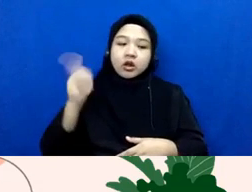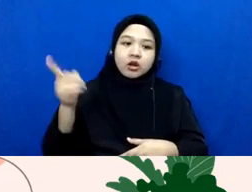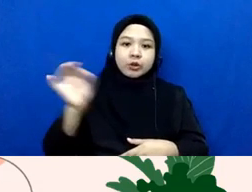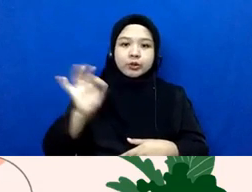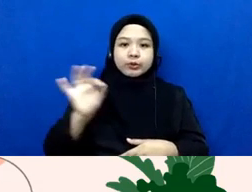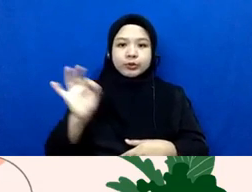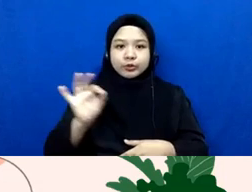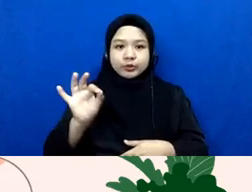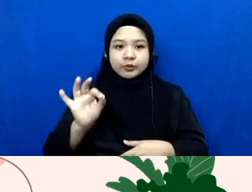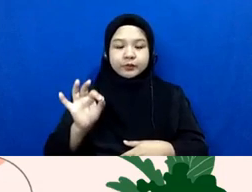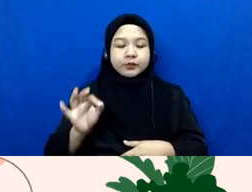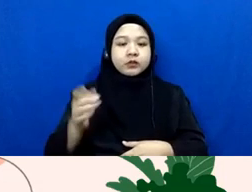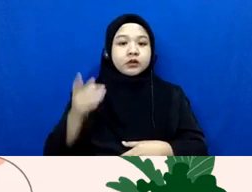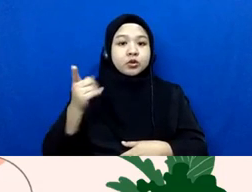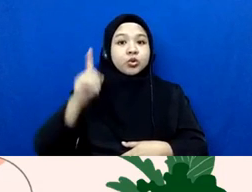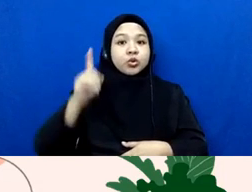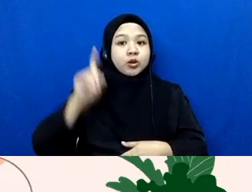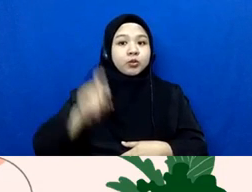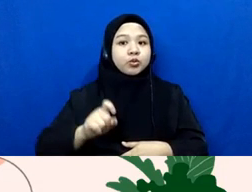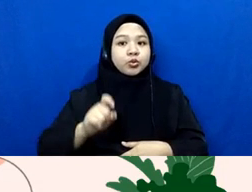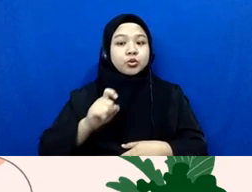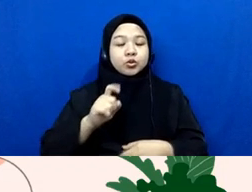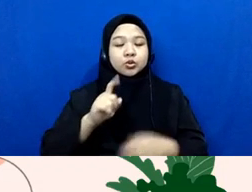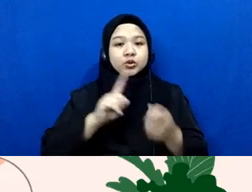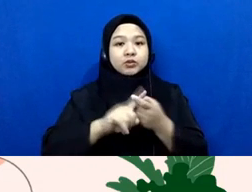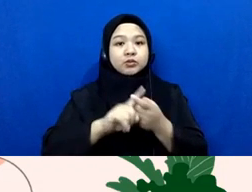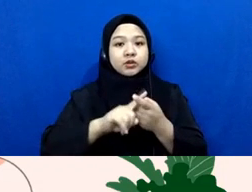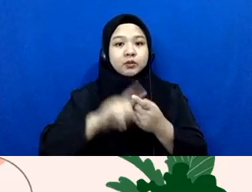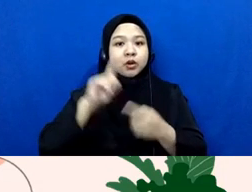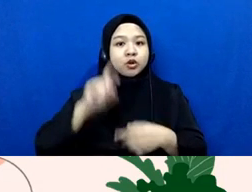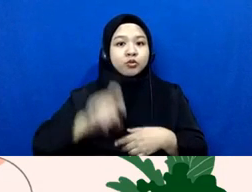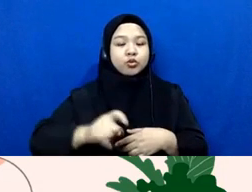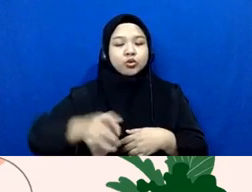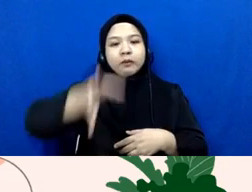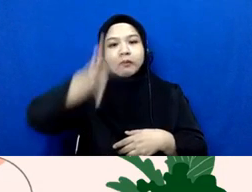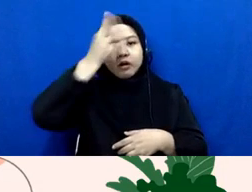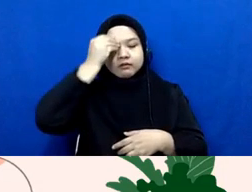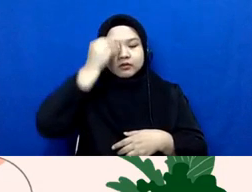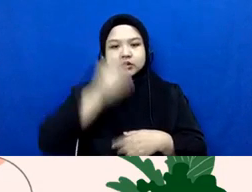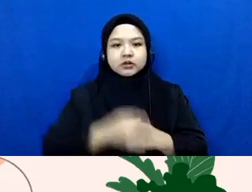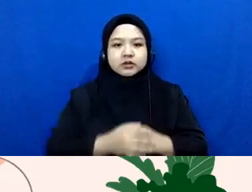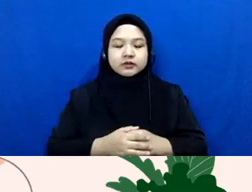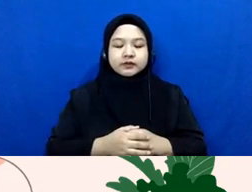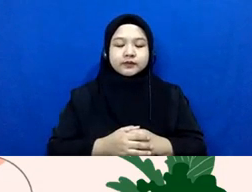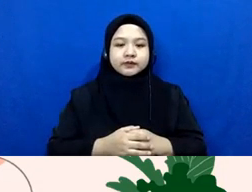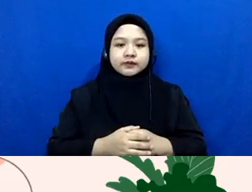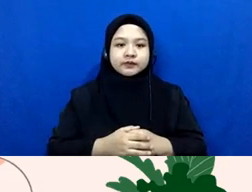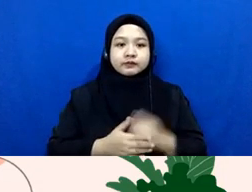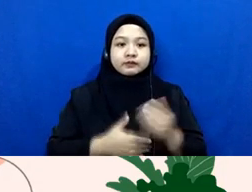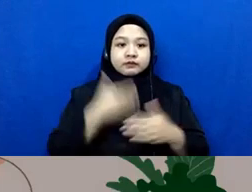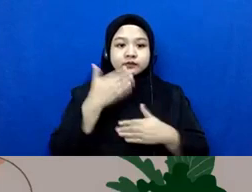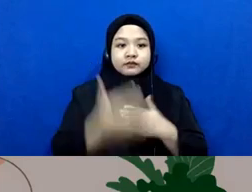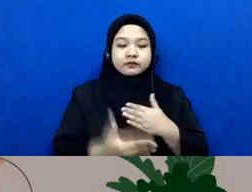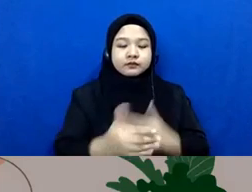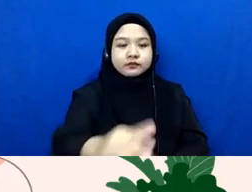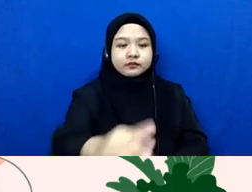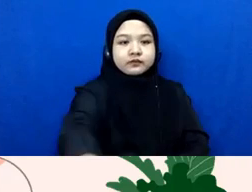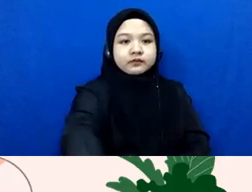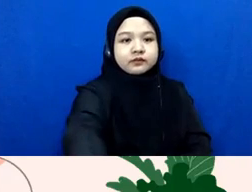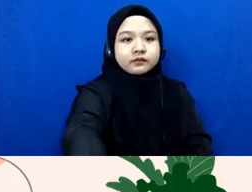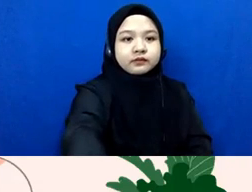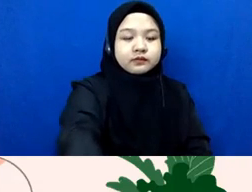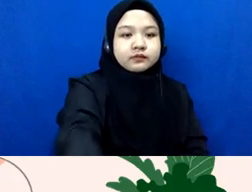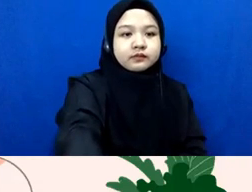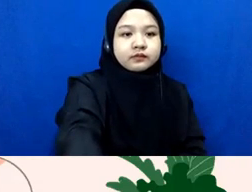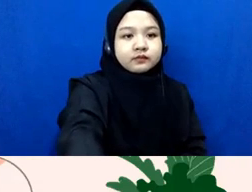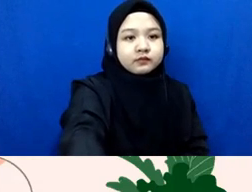nah itu yang perlu teman-teman kuasai boleh ke selanjutnya Mas